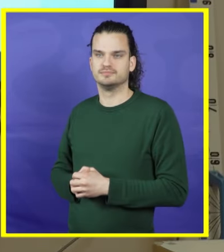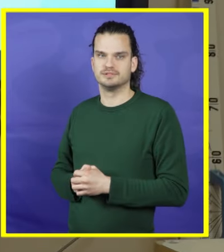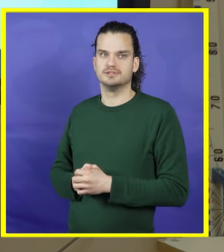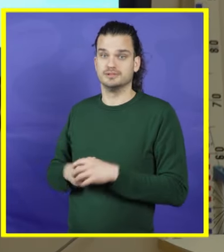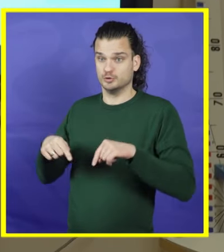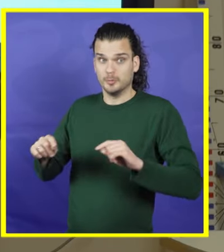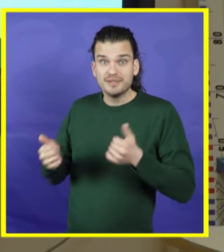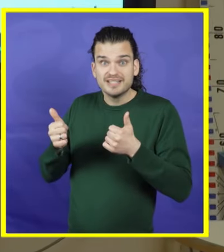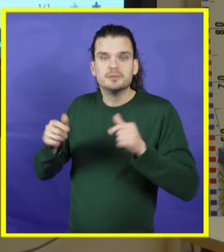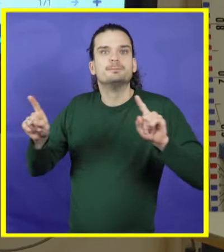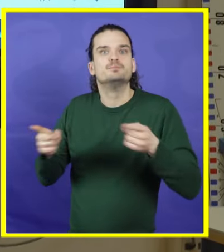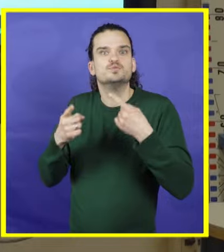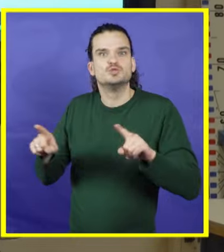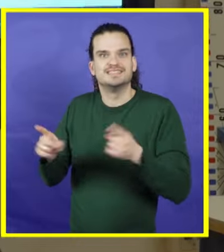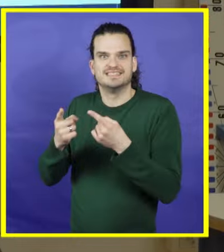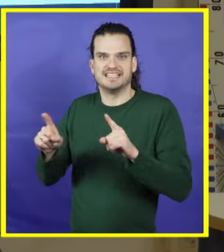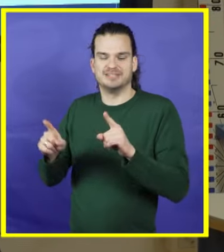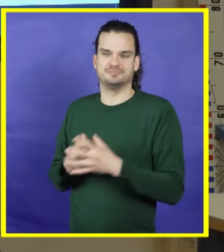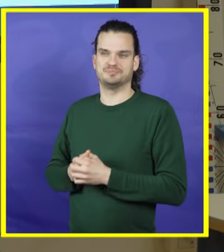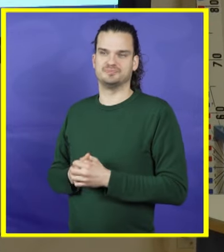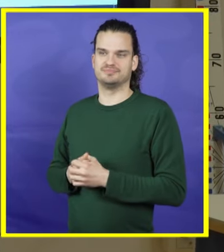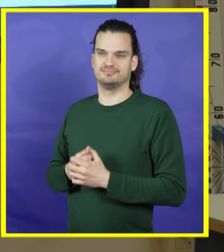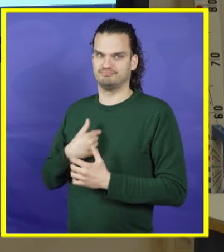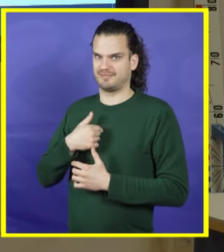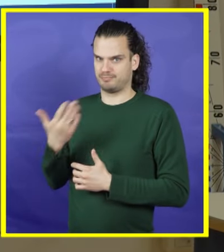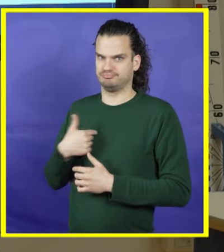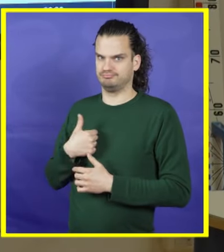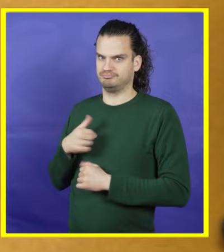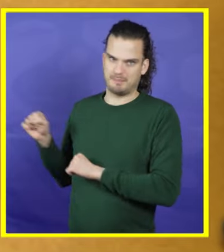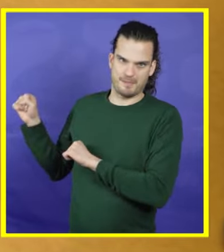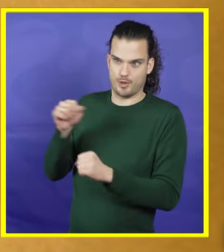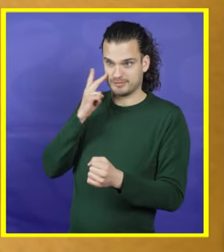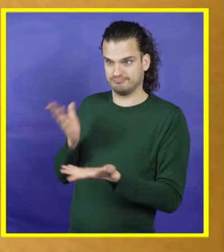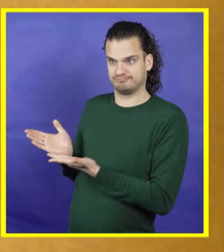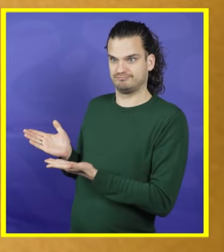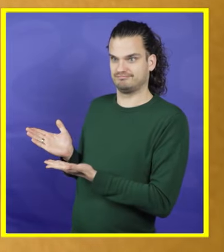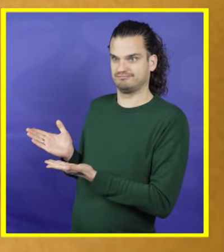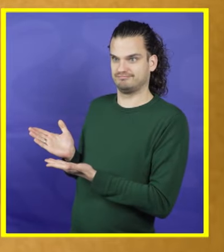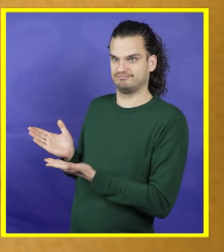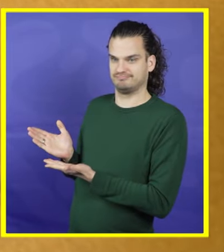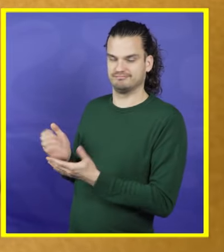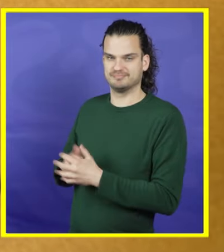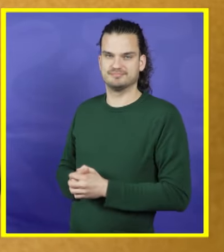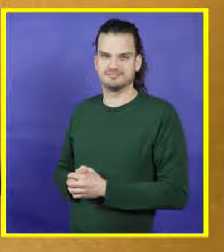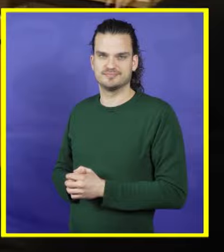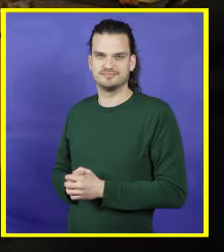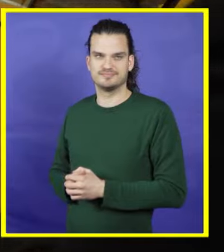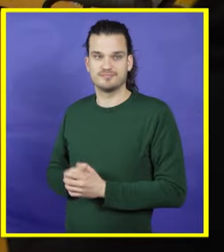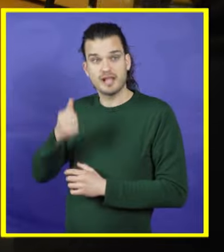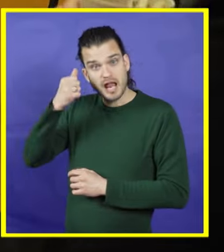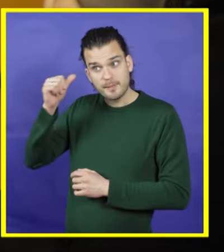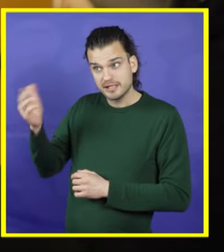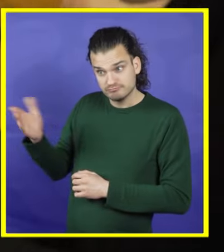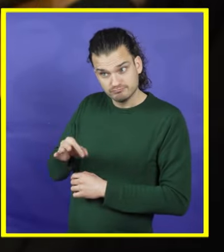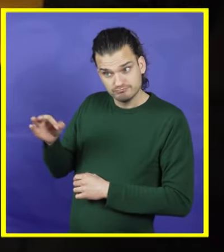beginnen met muziek. En ik heb de boomhackers al klaar liggen. Amy.